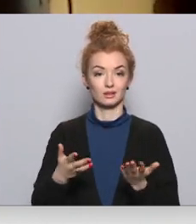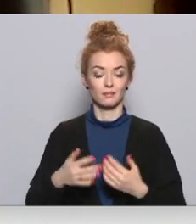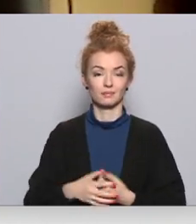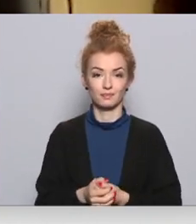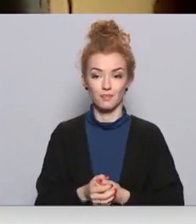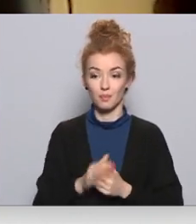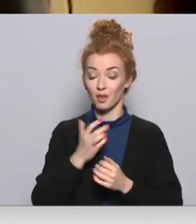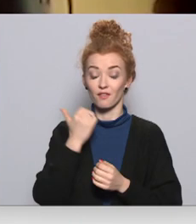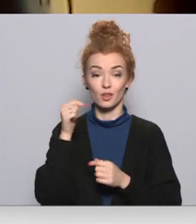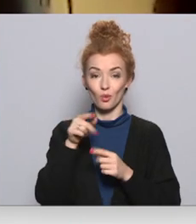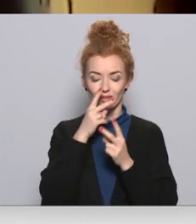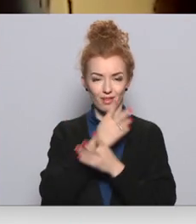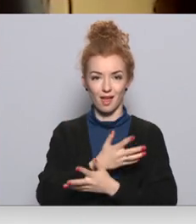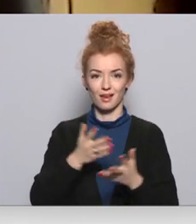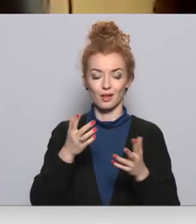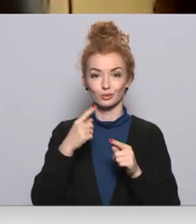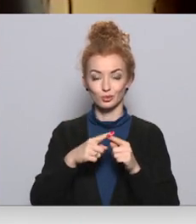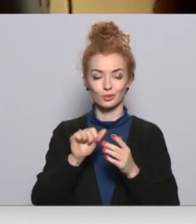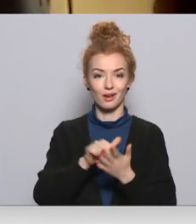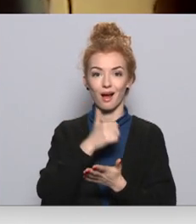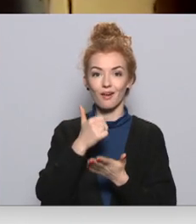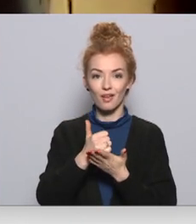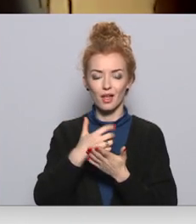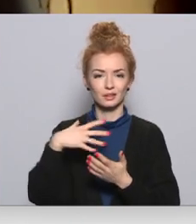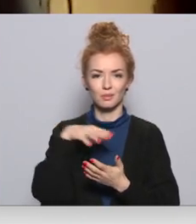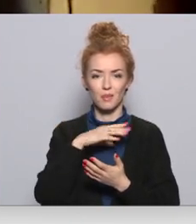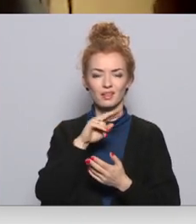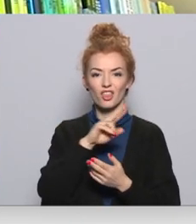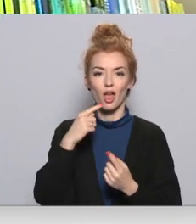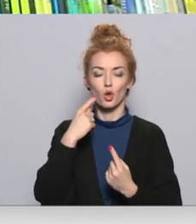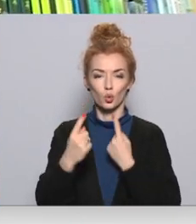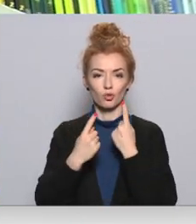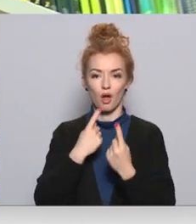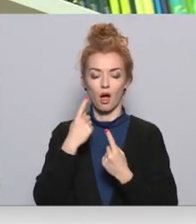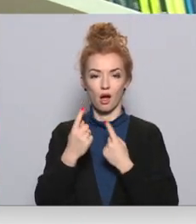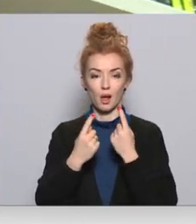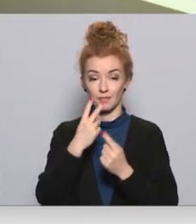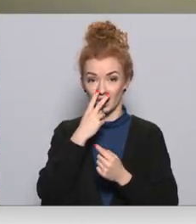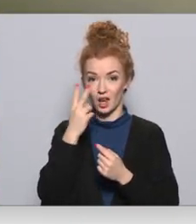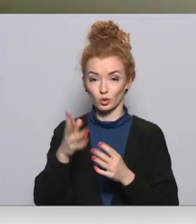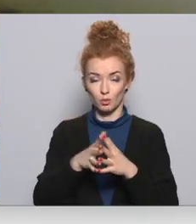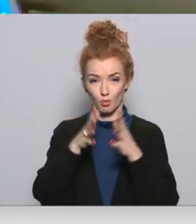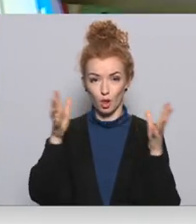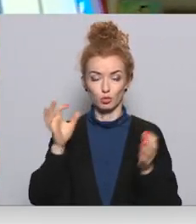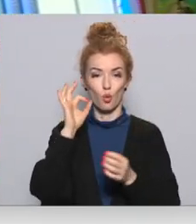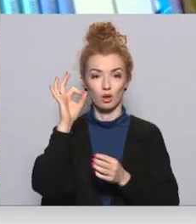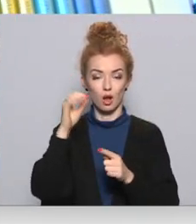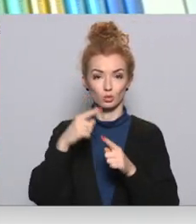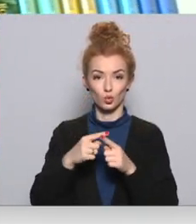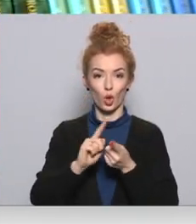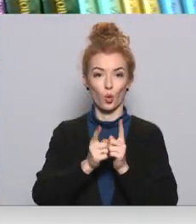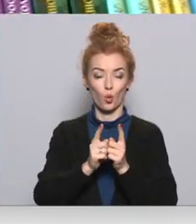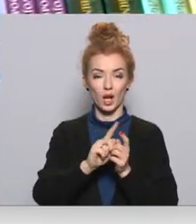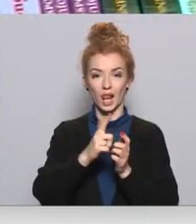Bet viņi to neredz. Un galvenais – mēs nerunājam. Redzot plašo oriģinālās un tulkotās